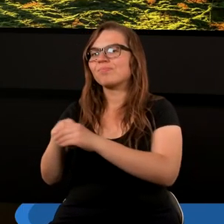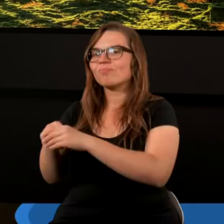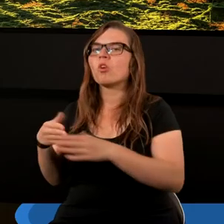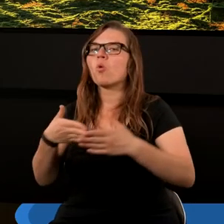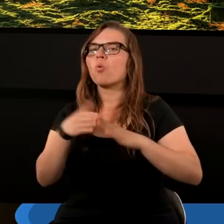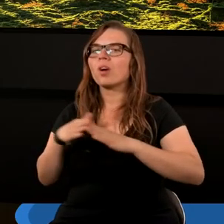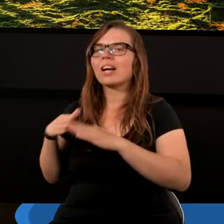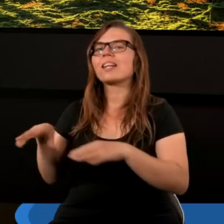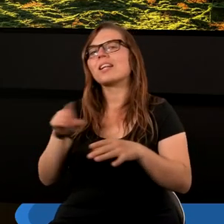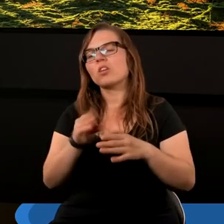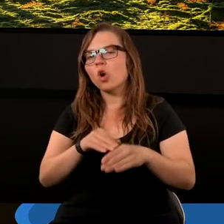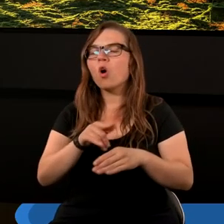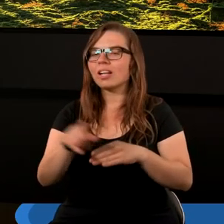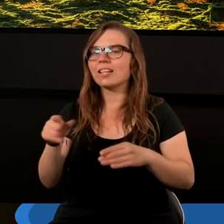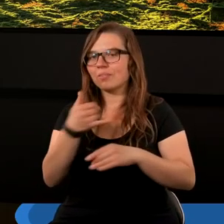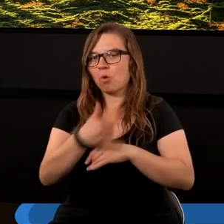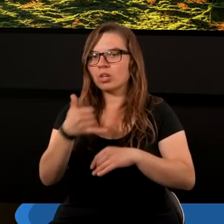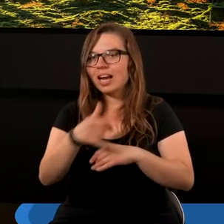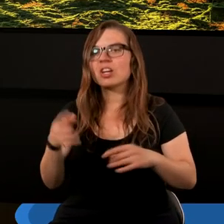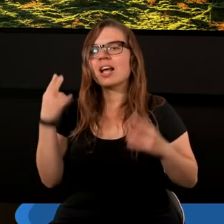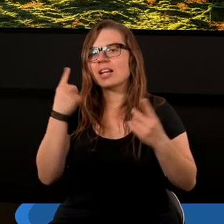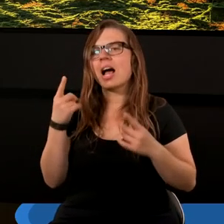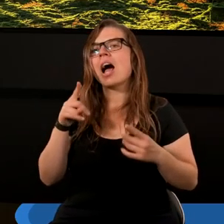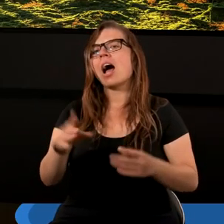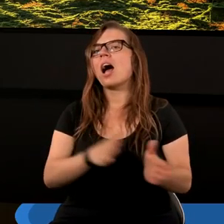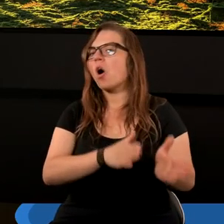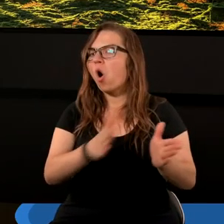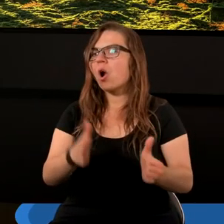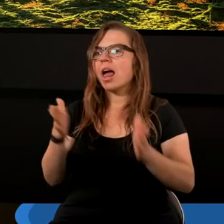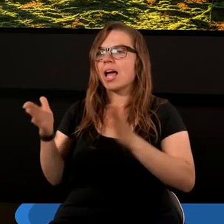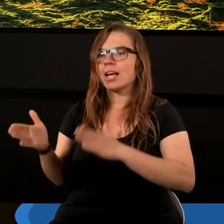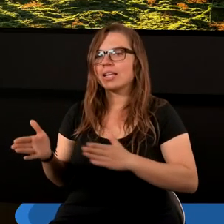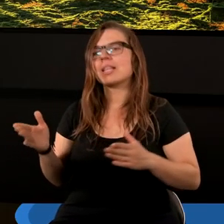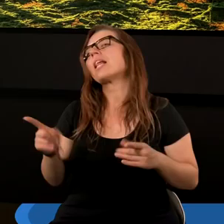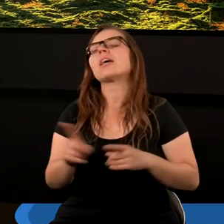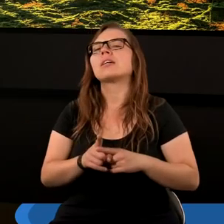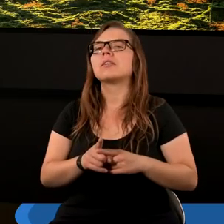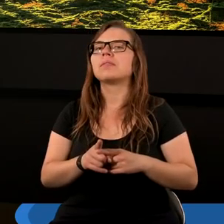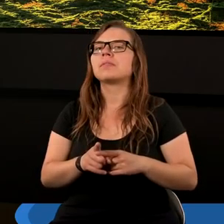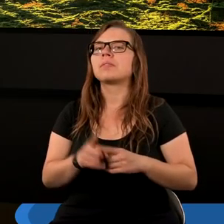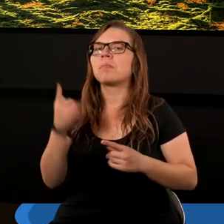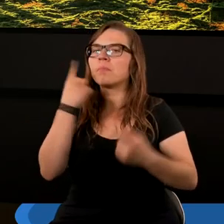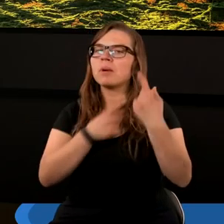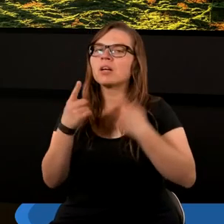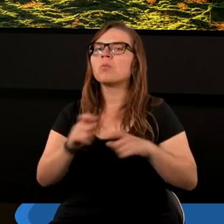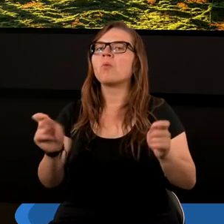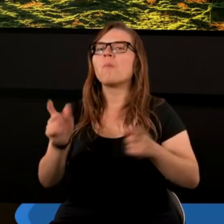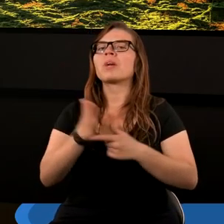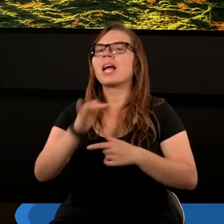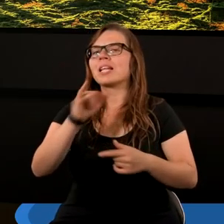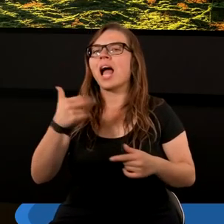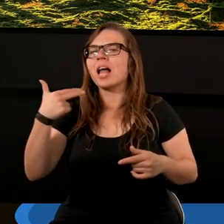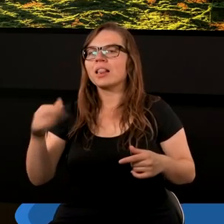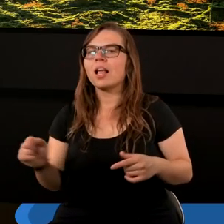ukrytych, godnych podkreślenia, ale spójrzmy na kolejną myśl poruszoną przez